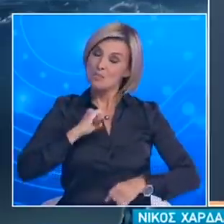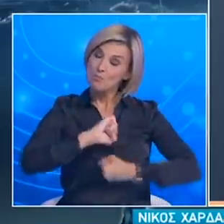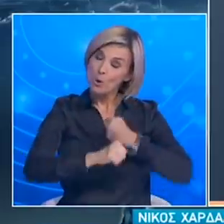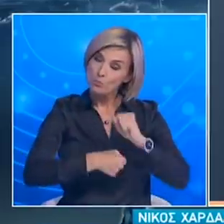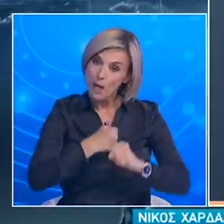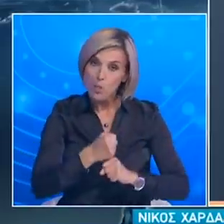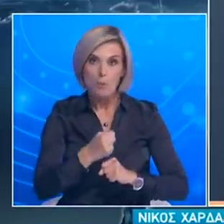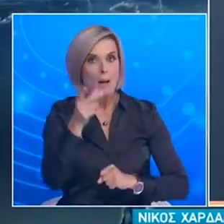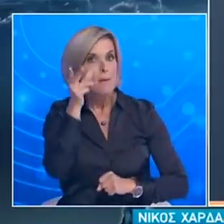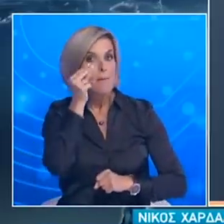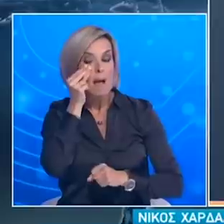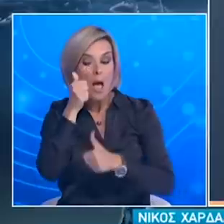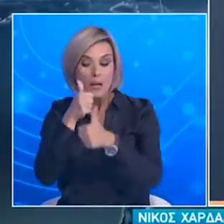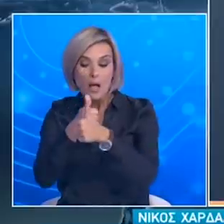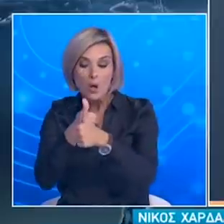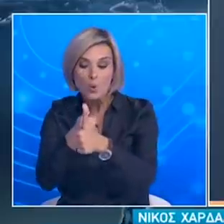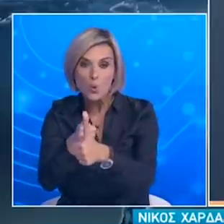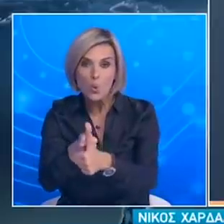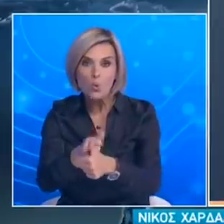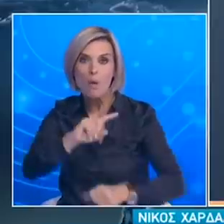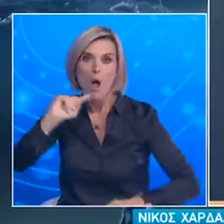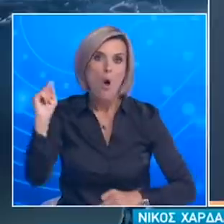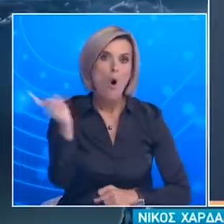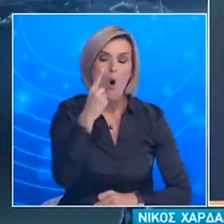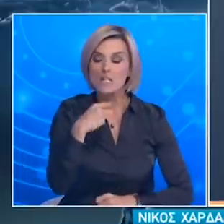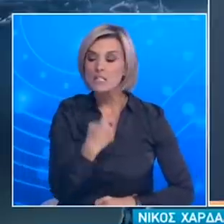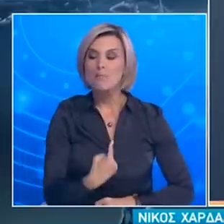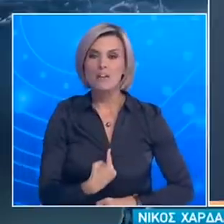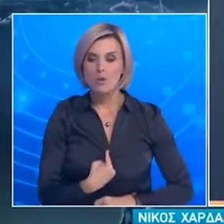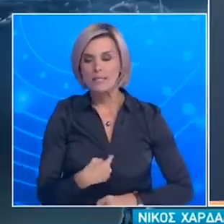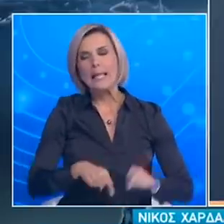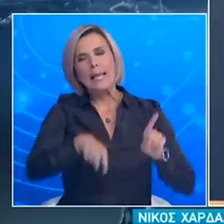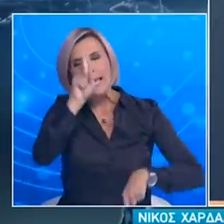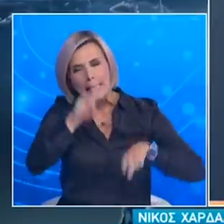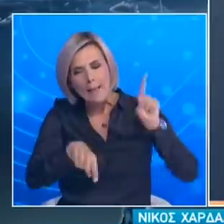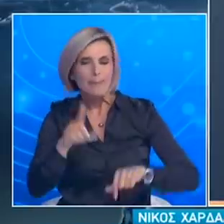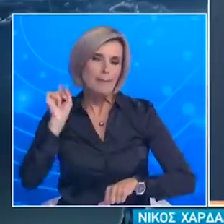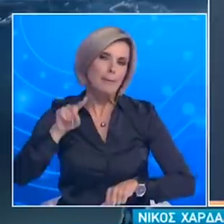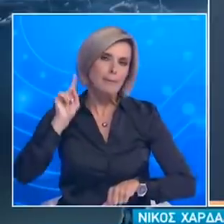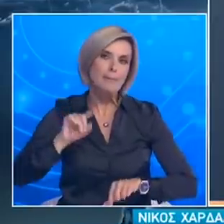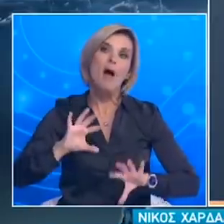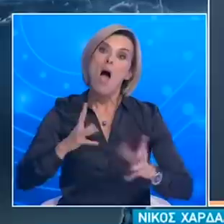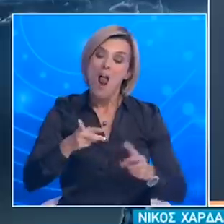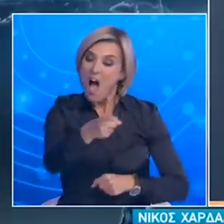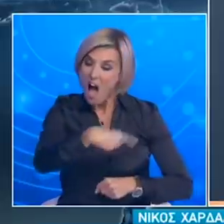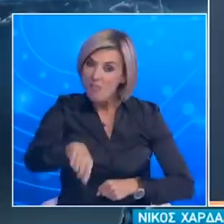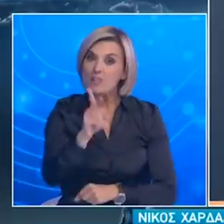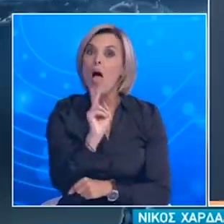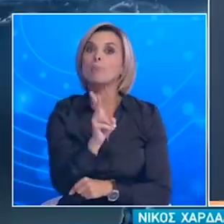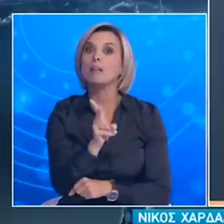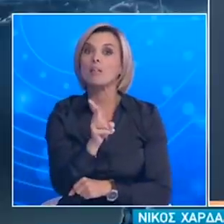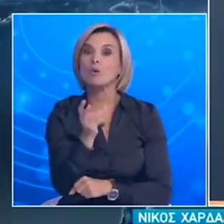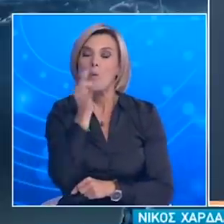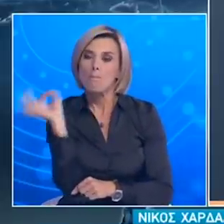εδώ Για να μπορούμε να παρακολουθούμε και να στλητεύουμε Συμπεριφορές οι οποίες είναι ελάχιστες Αλλά διακινδυνεύουν τη δημόσια υγεία